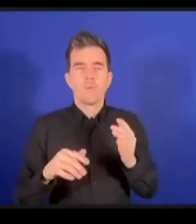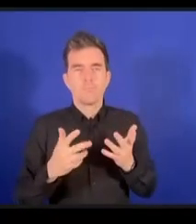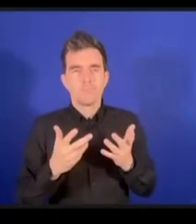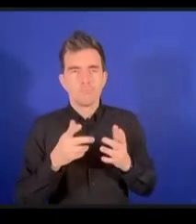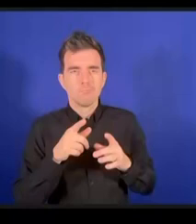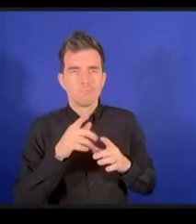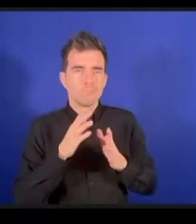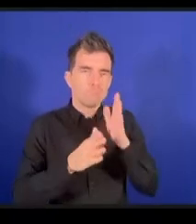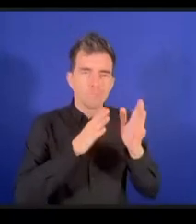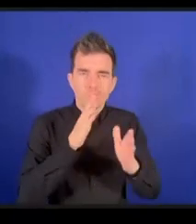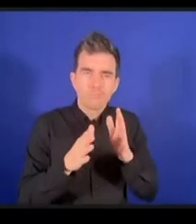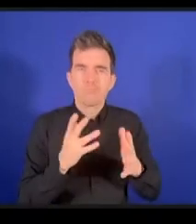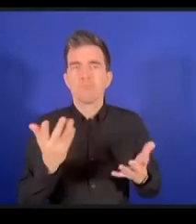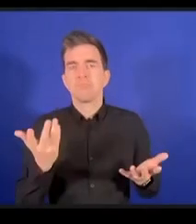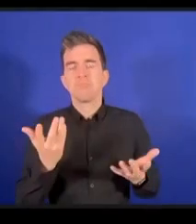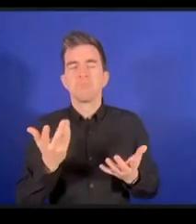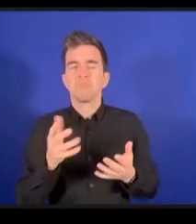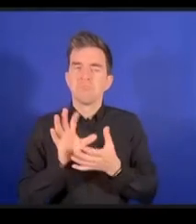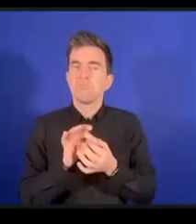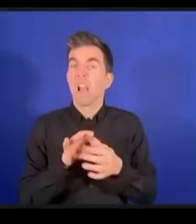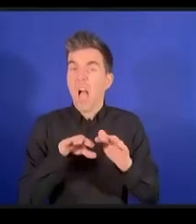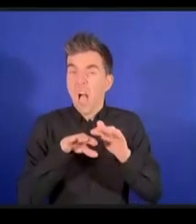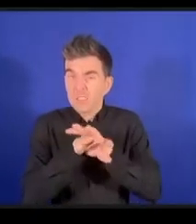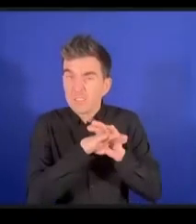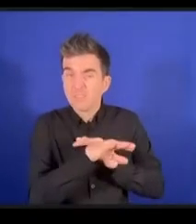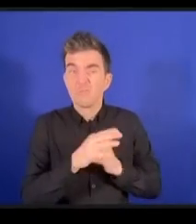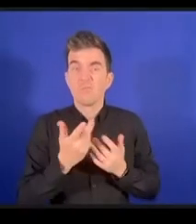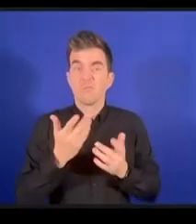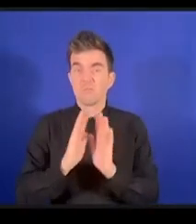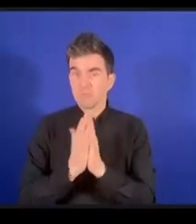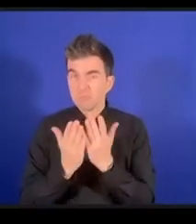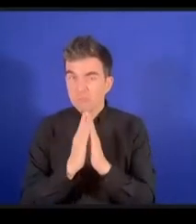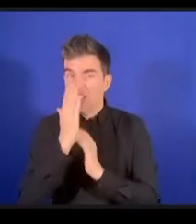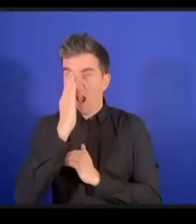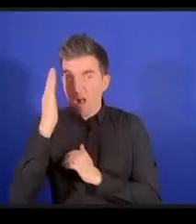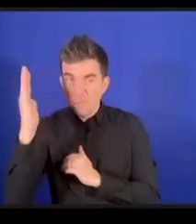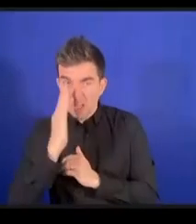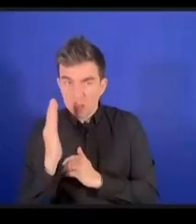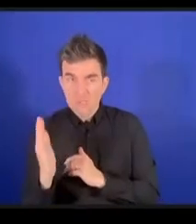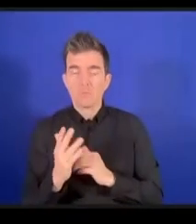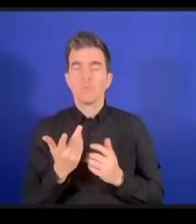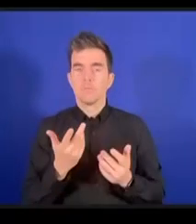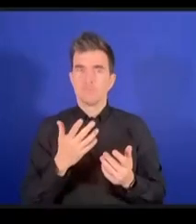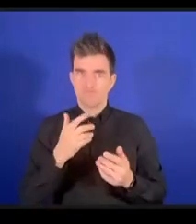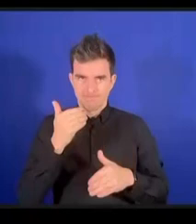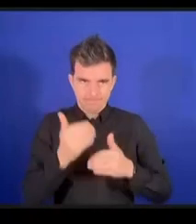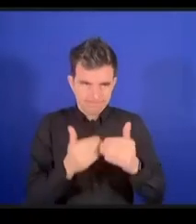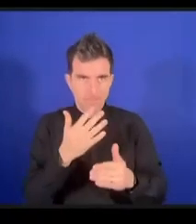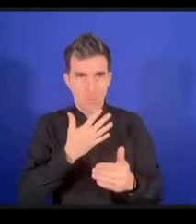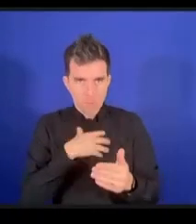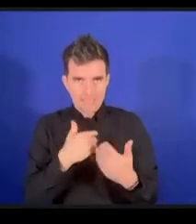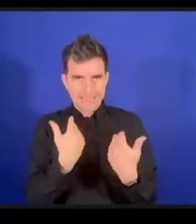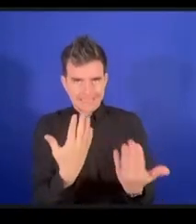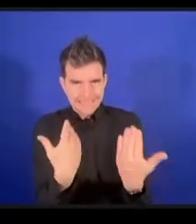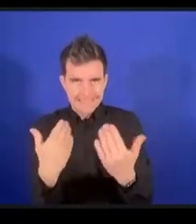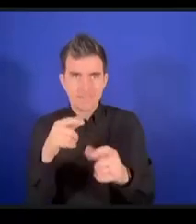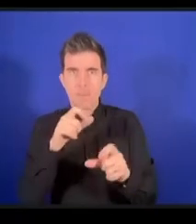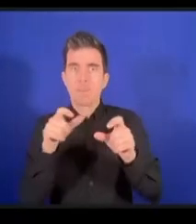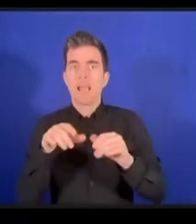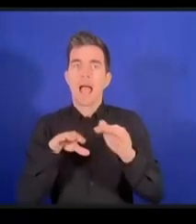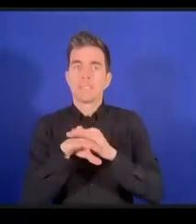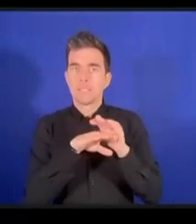là c'est un accès réel que l'on offre à des gens qui sinon n'auraient pas accès à Internet